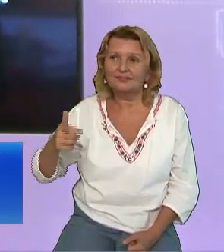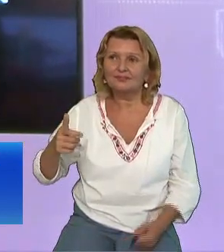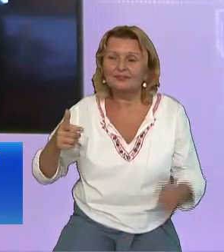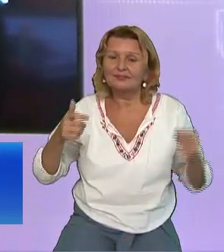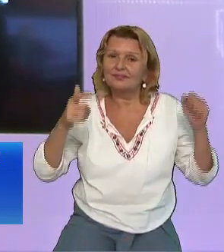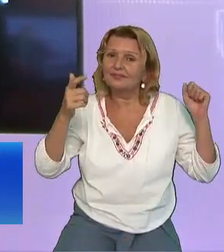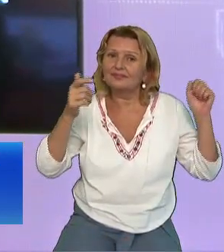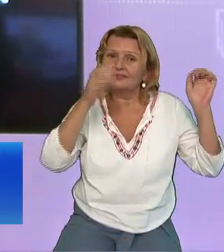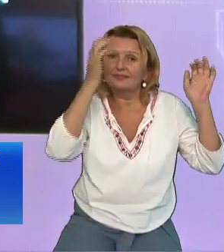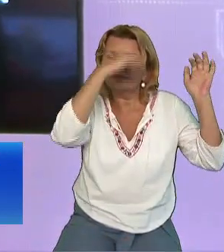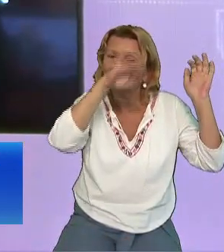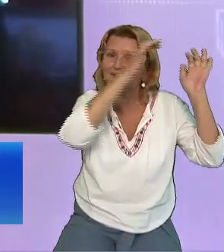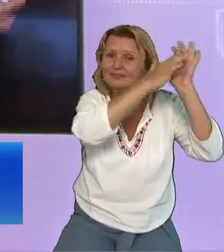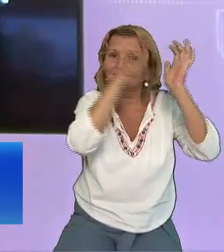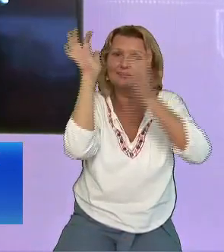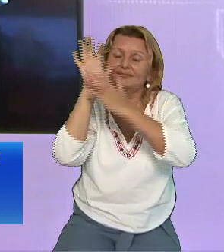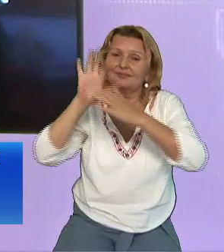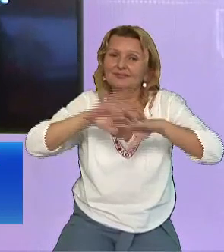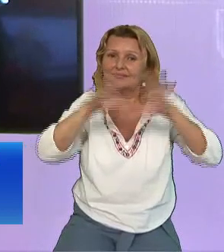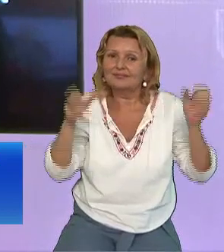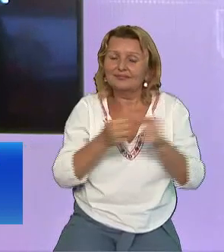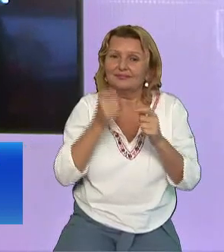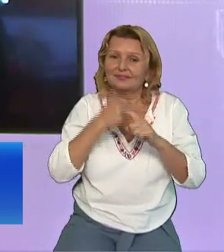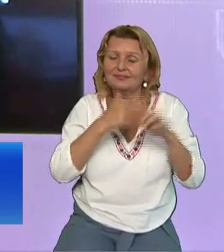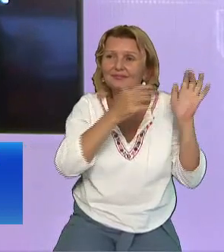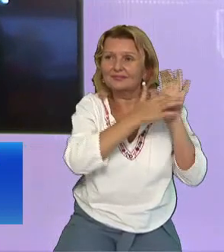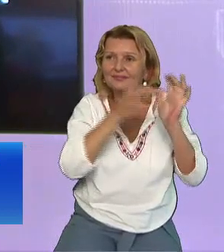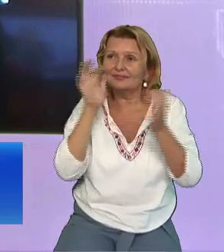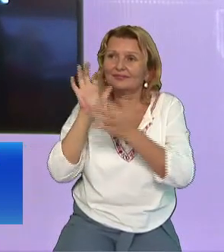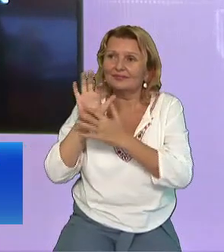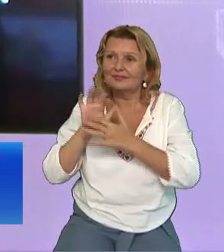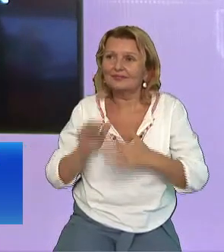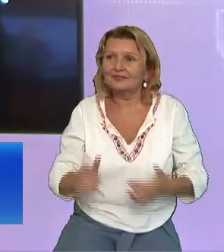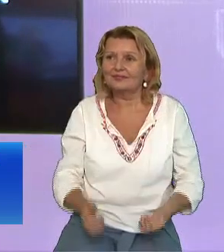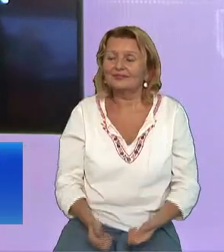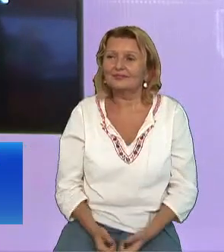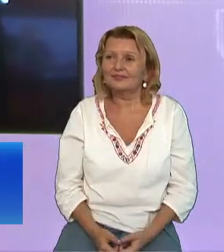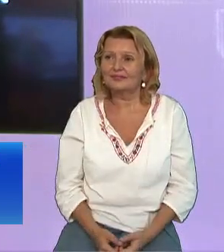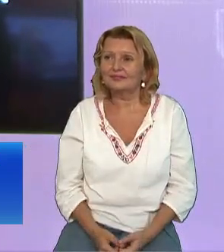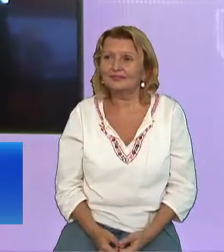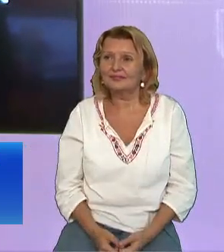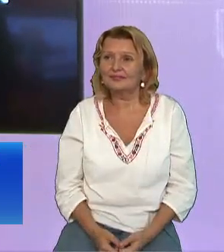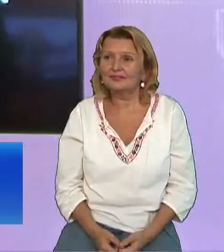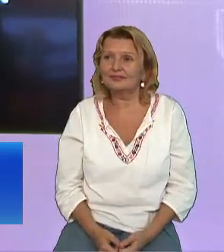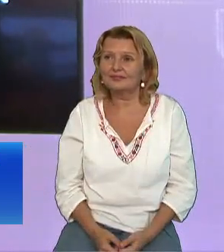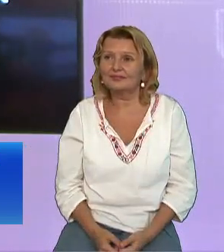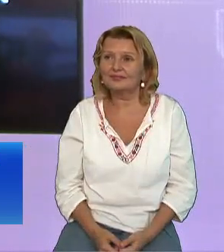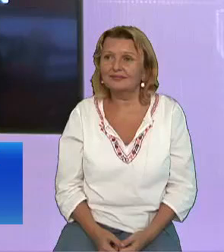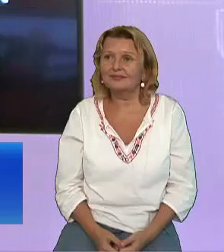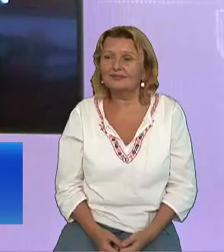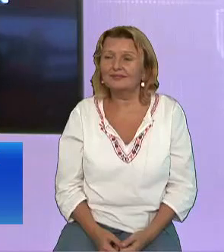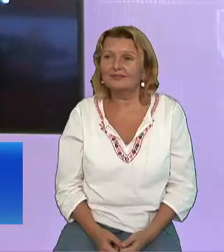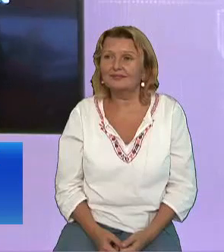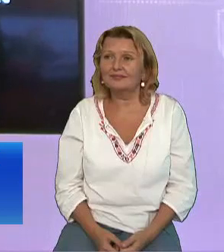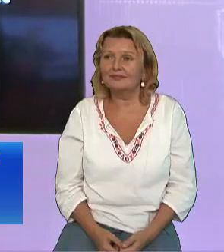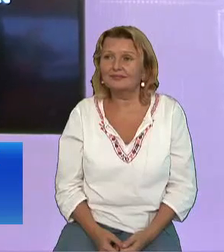mâna pe umărul unui soldat Și când soldatul s-a uitat la el A înlemnit Era propriul lui chip Și când s-a dus la al doilea soldat Și a